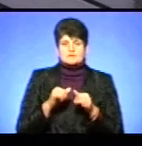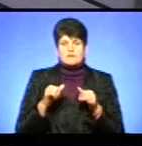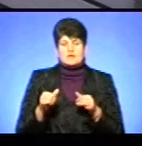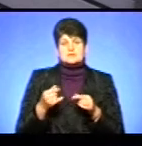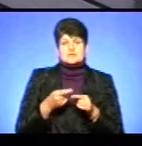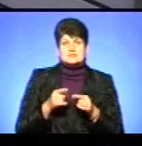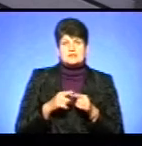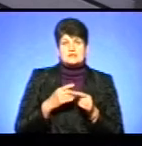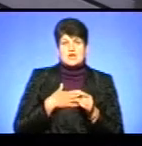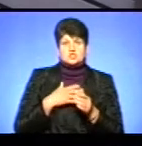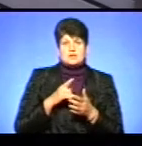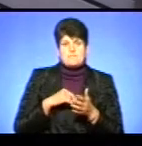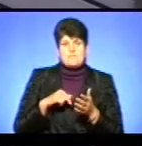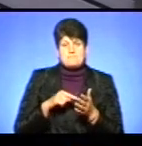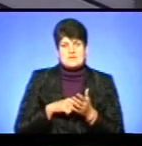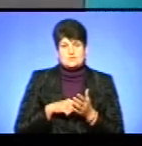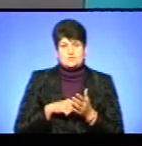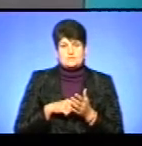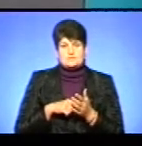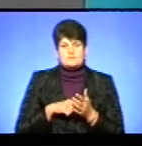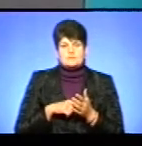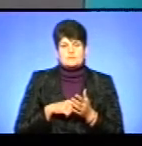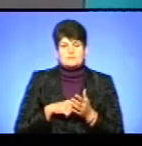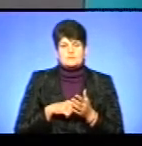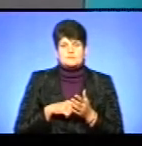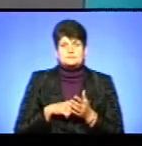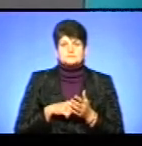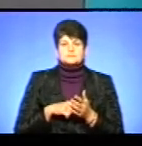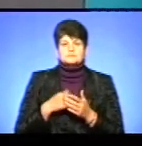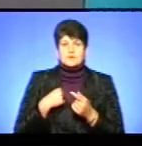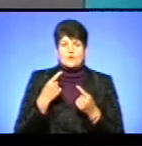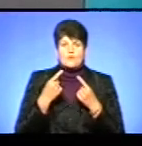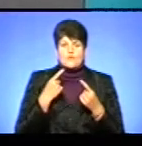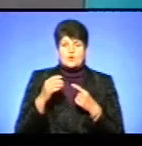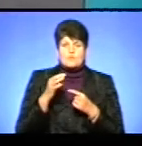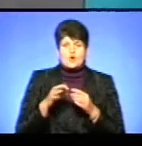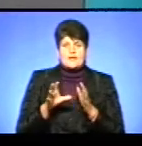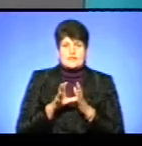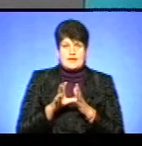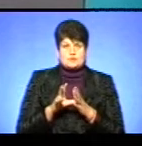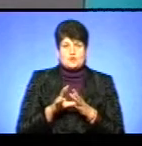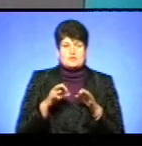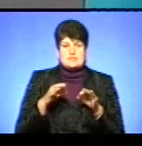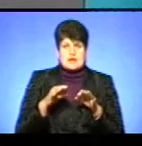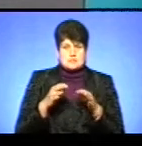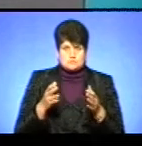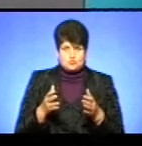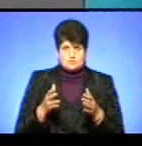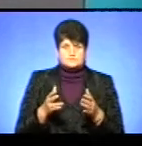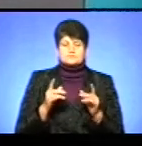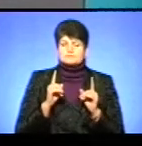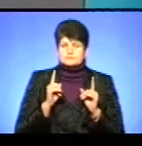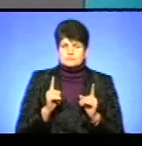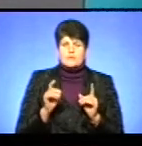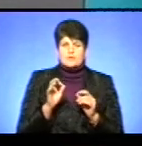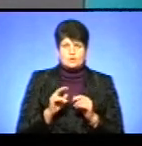місто, все ж таки має і комуналка бути на належному рівні. говоримо зараз про електротранспорт. Так, ми зараз говоримо виключно про